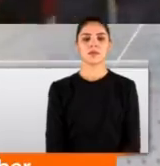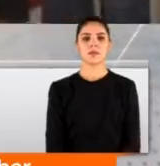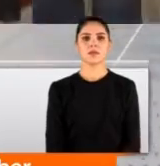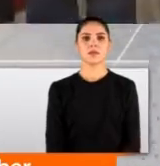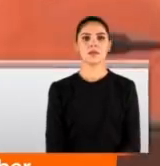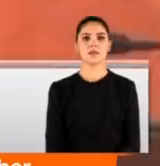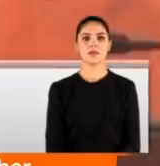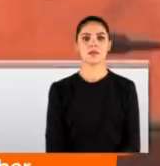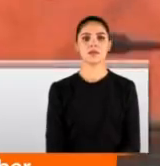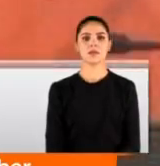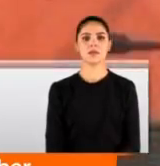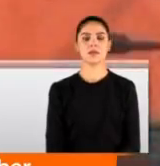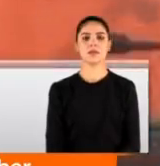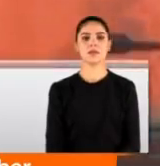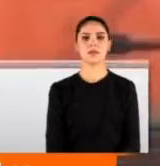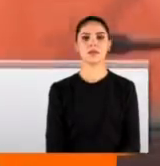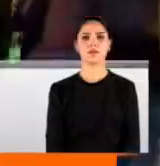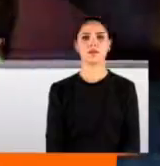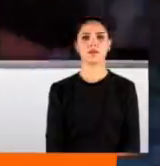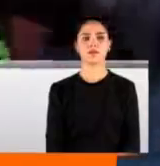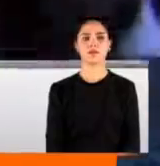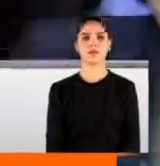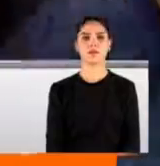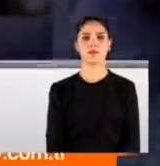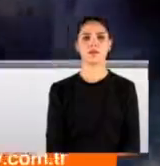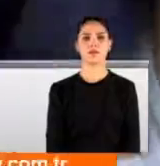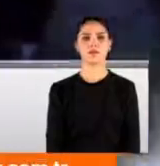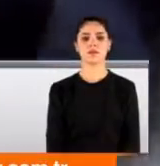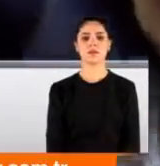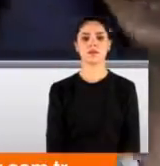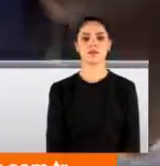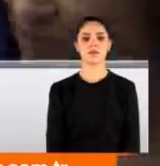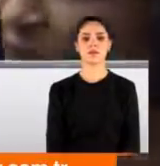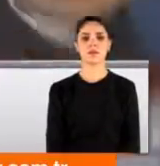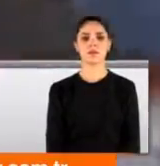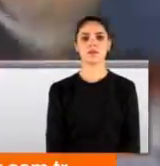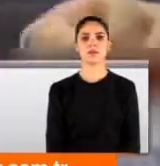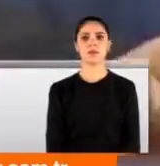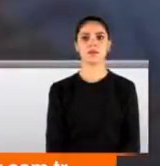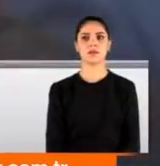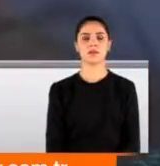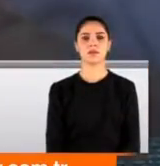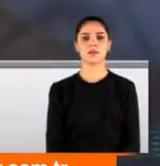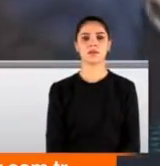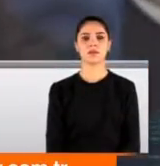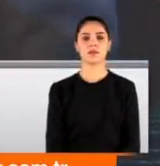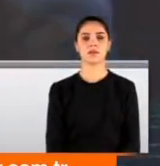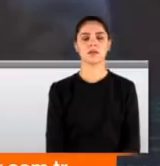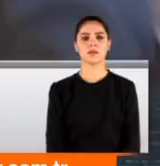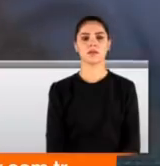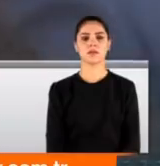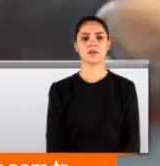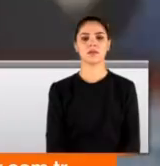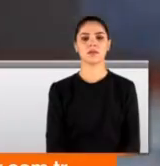derece normaldir. Selahattin Demirtaş'la ilgili tek bir gün mahkumiyet cezası yok. PKK bugün mafya